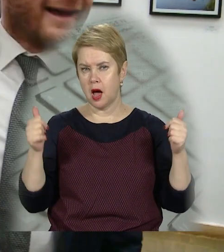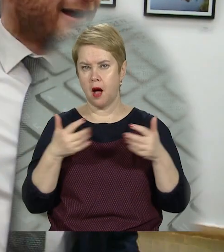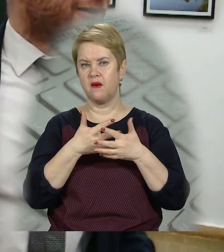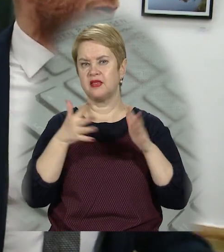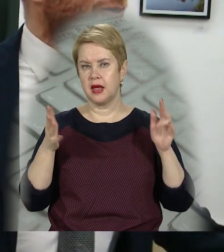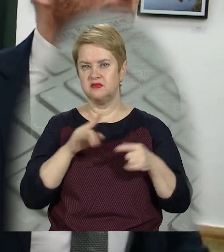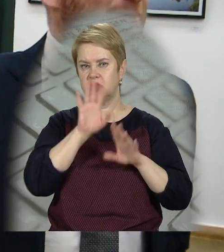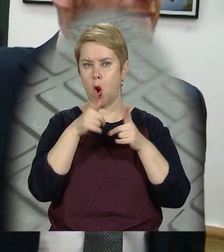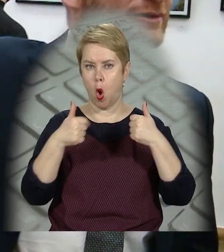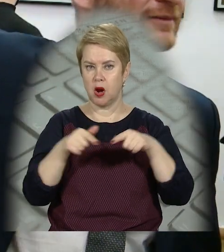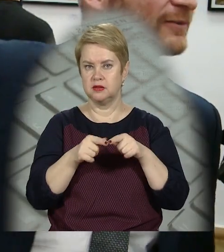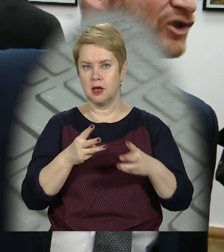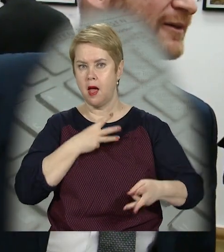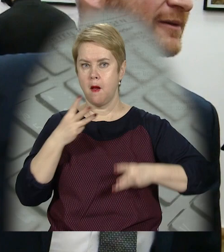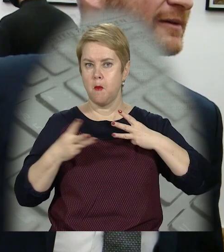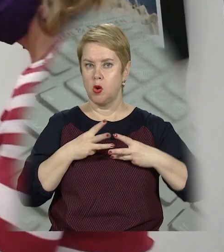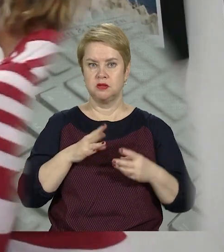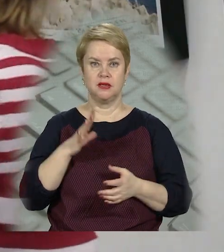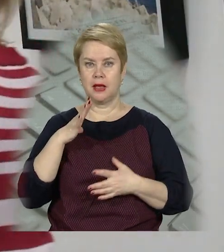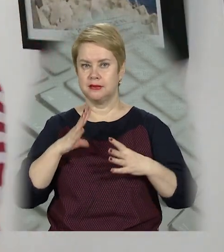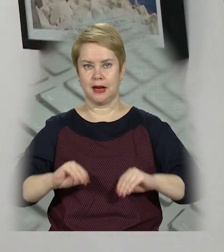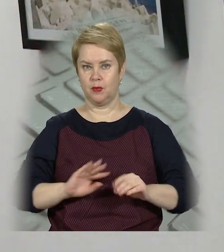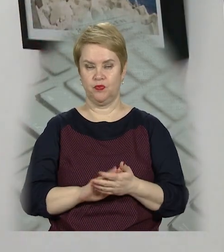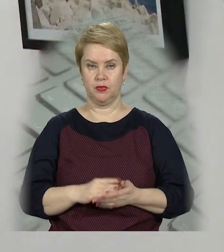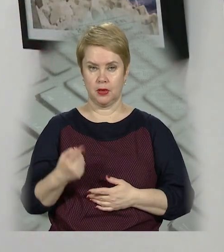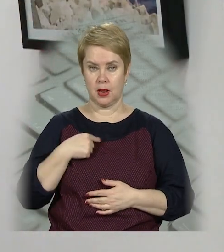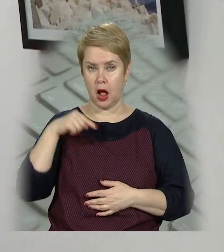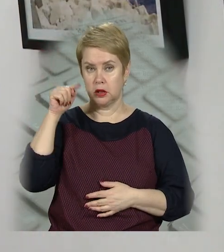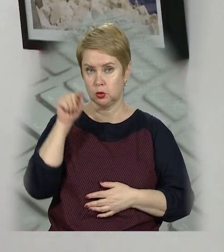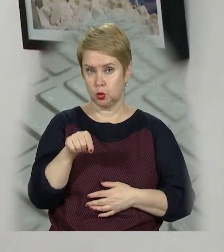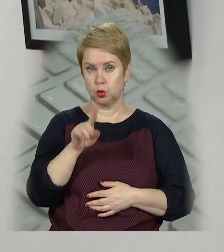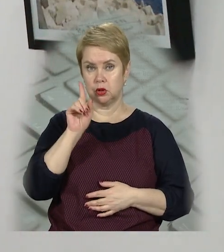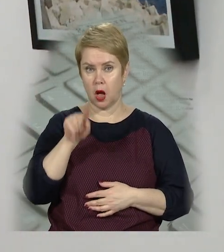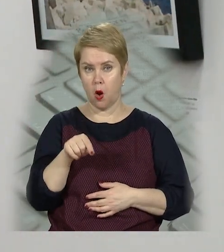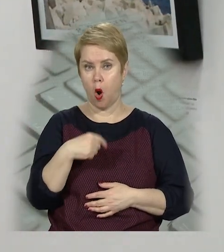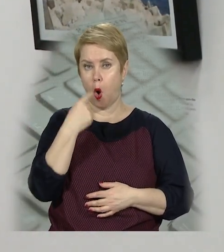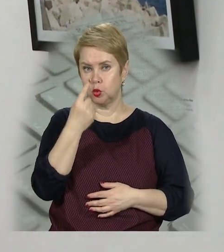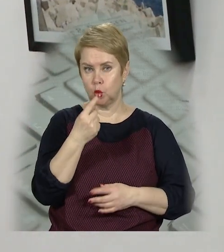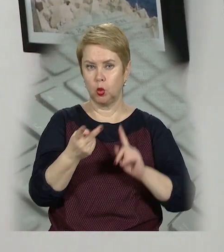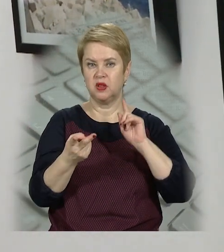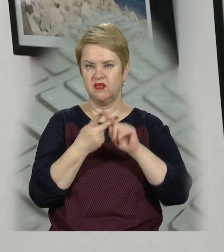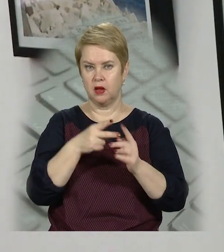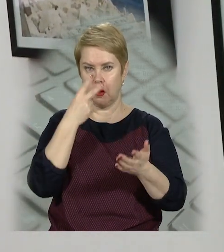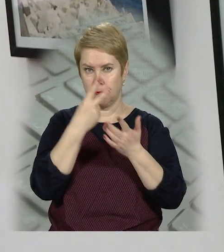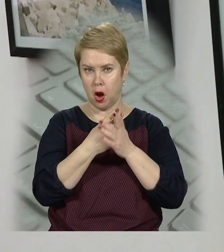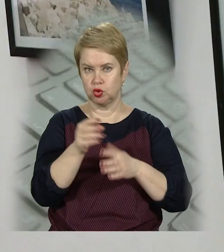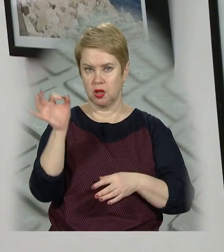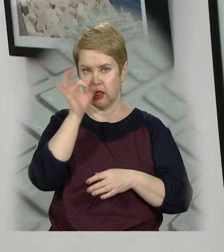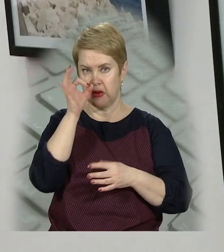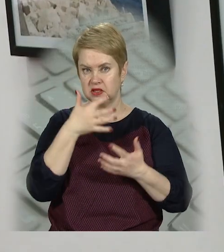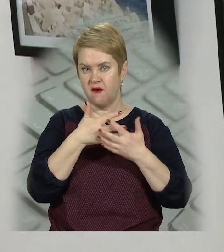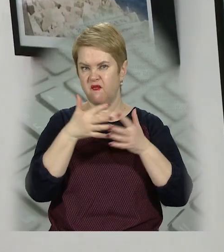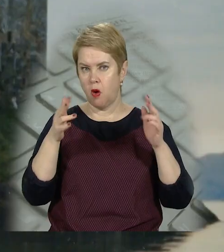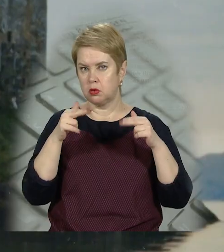і самі організатори емоцій не стримують. Я навіть тут одну або дві бачила німецькі